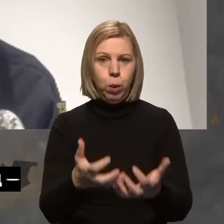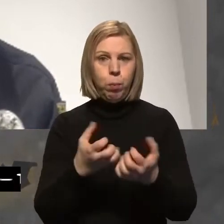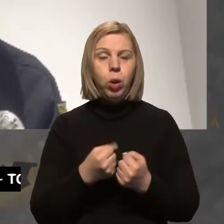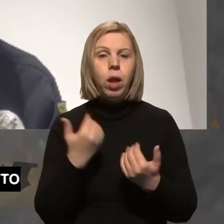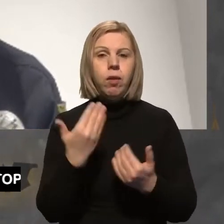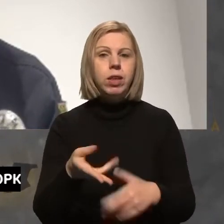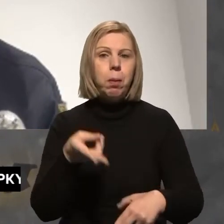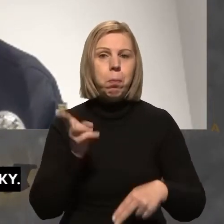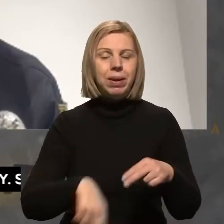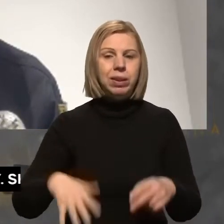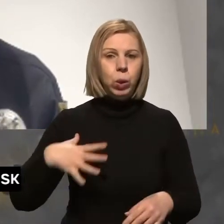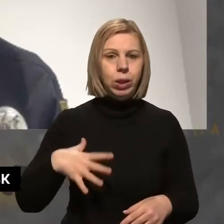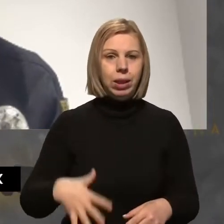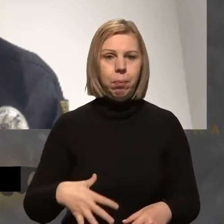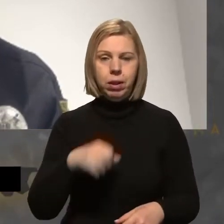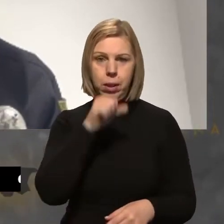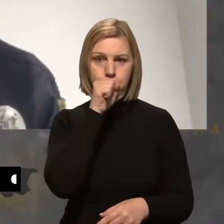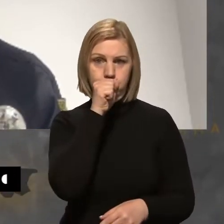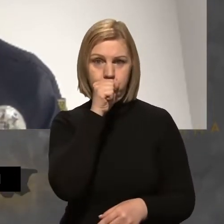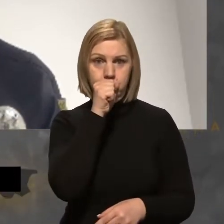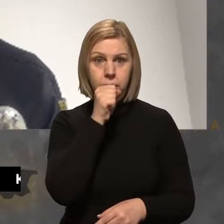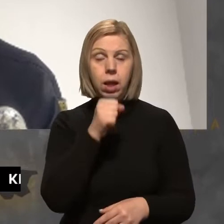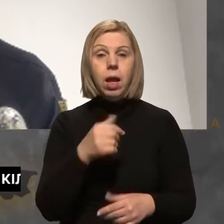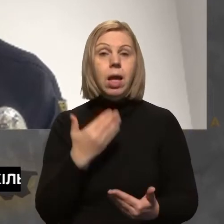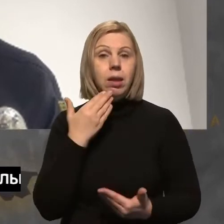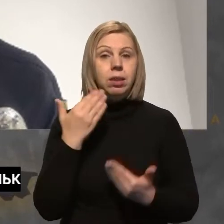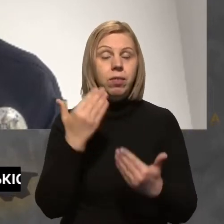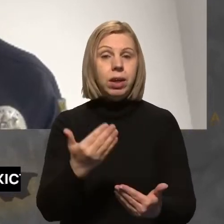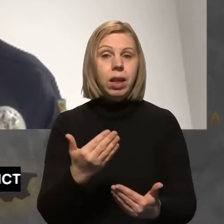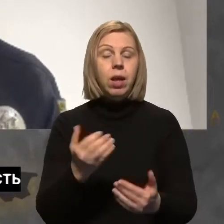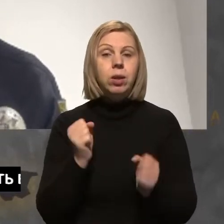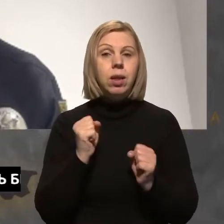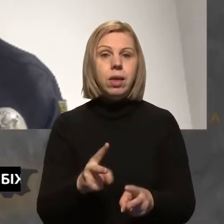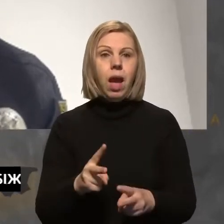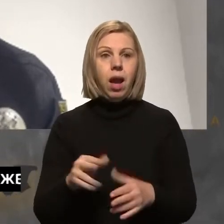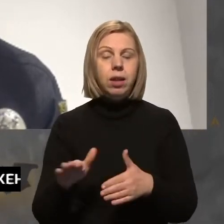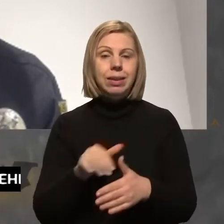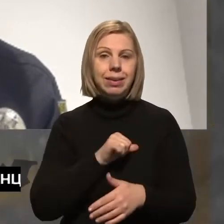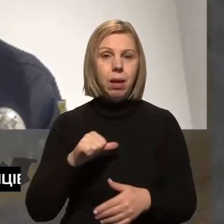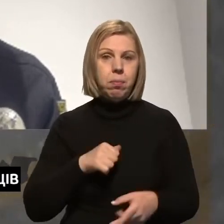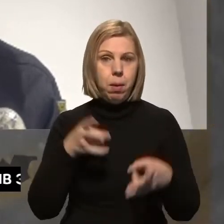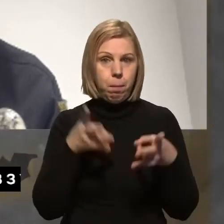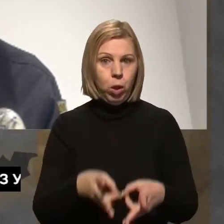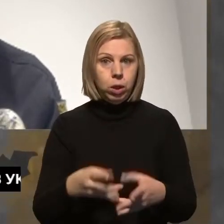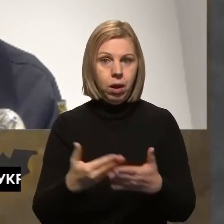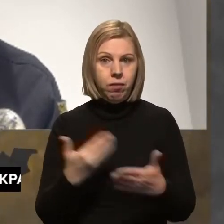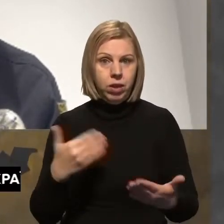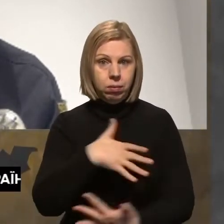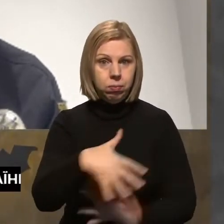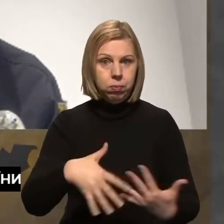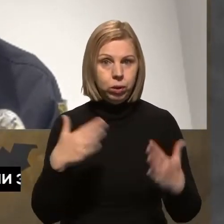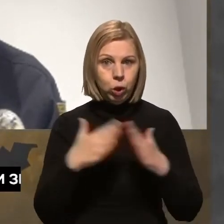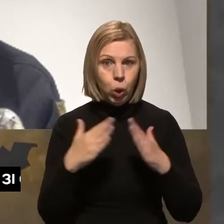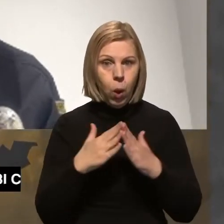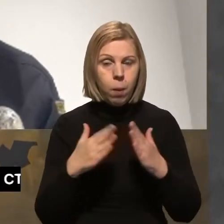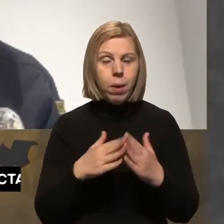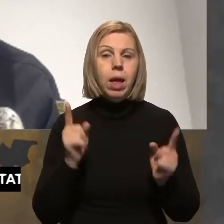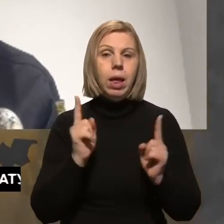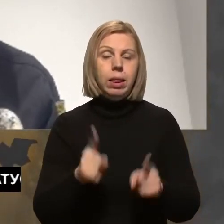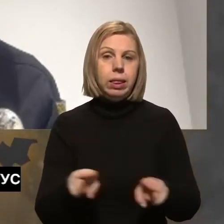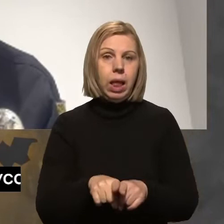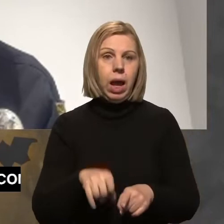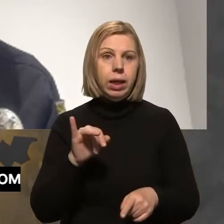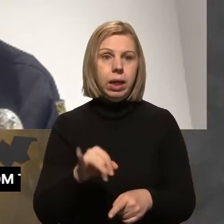і вони перестають терпіти і мовчати. Тобто звертаються як самі потерпілі від домашнього насильства, так само